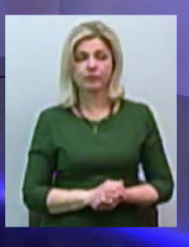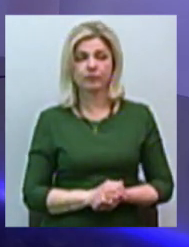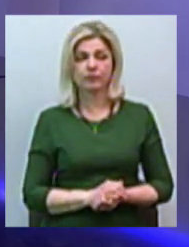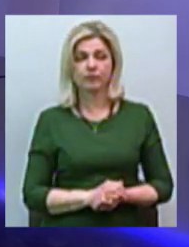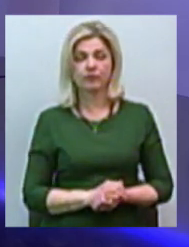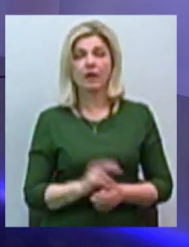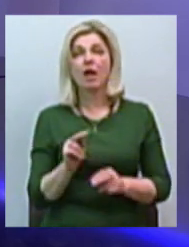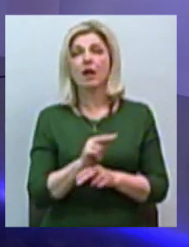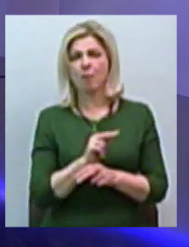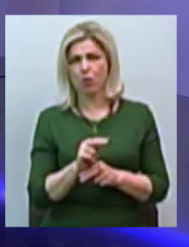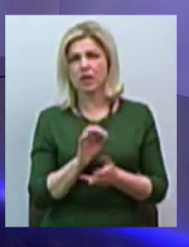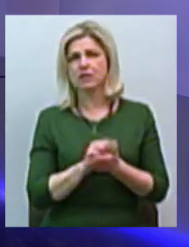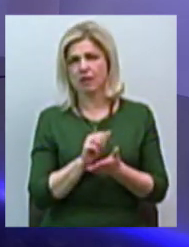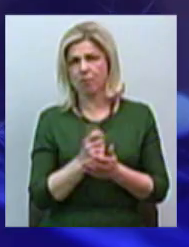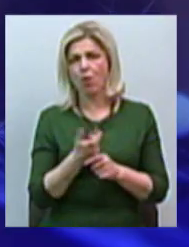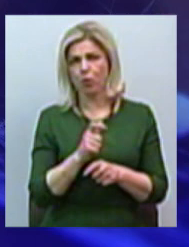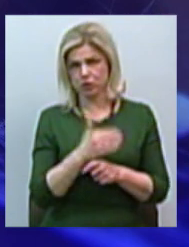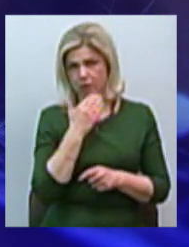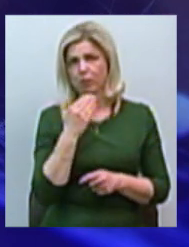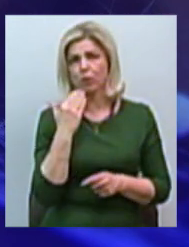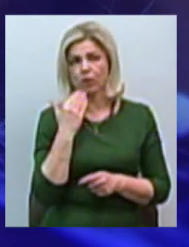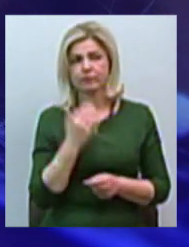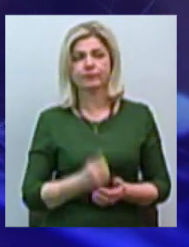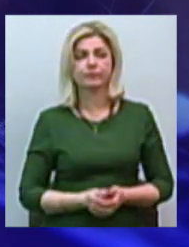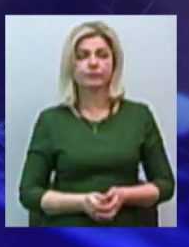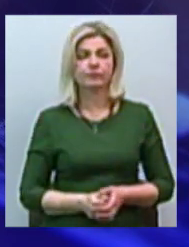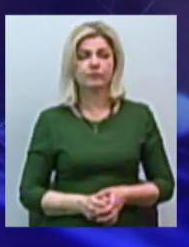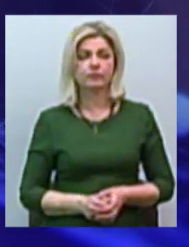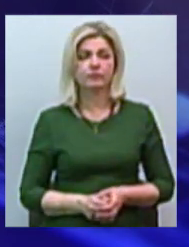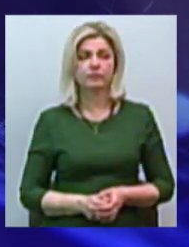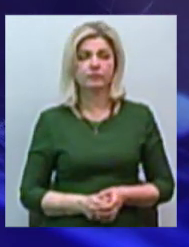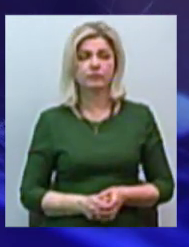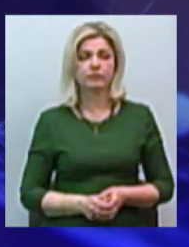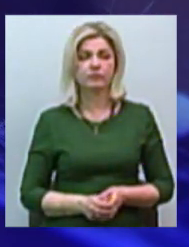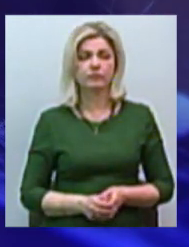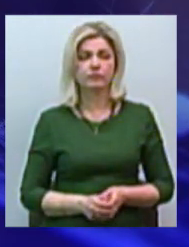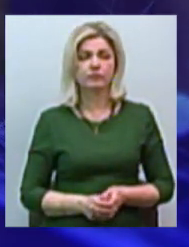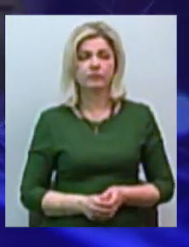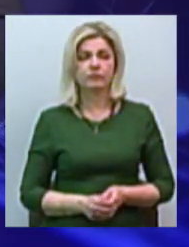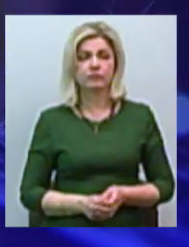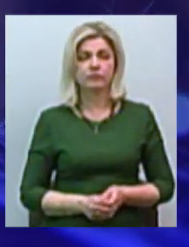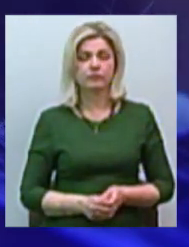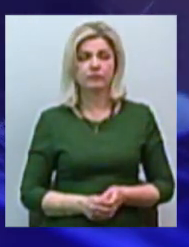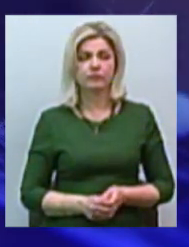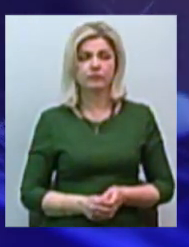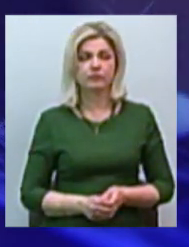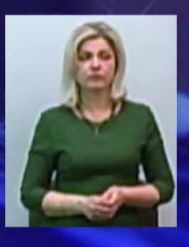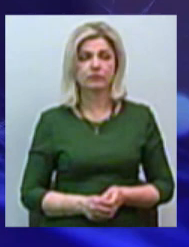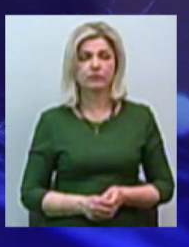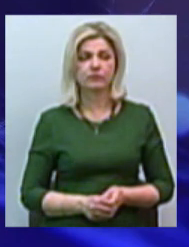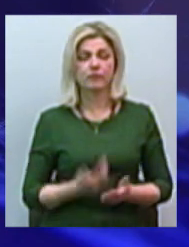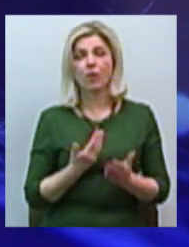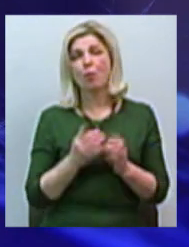Ремонтом займаються дуже багато підприємствів. Зрозуміло. Я вам скажу більше. Одно, мабуть,